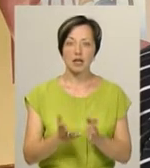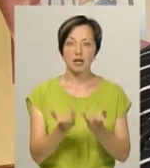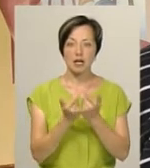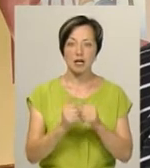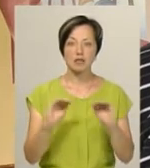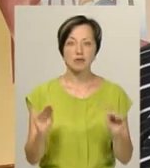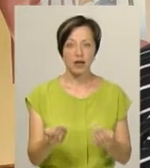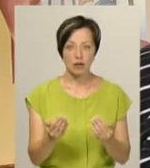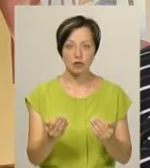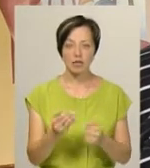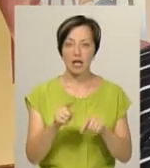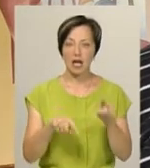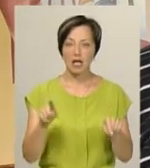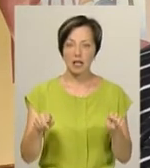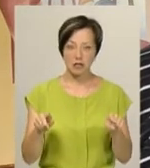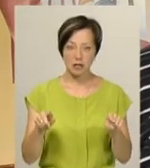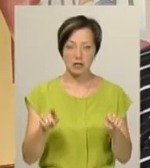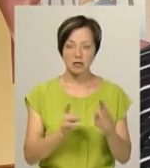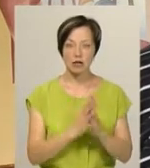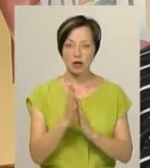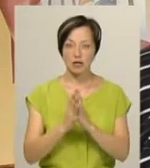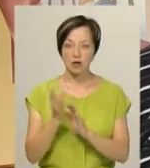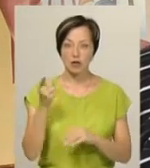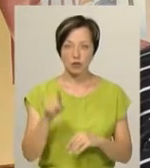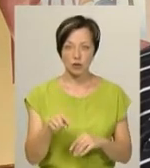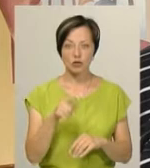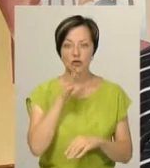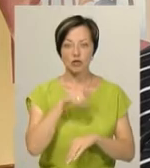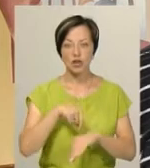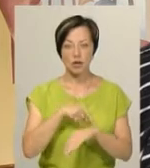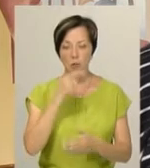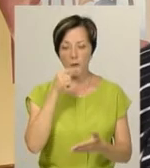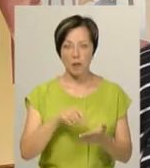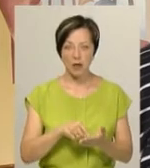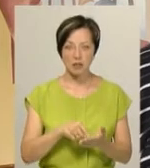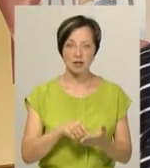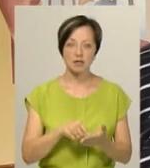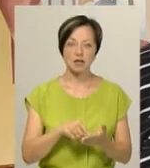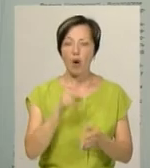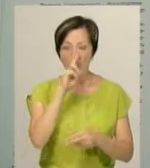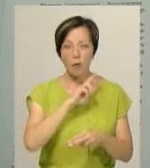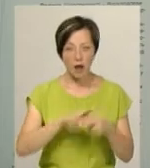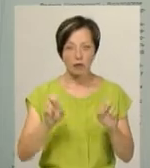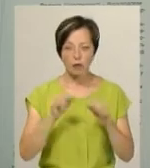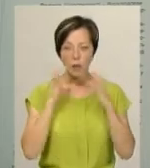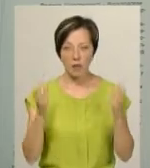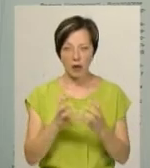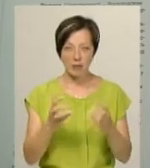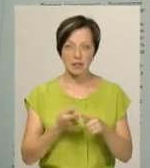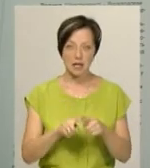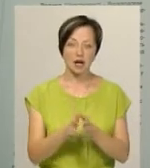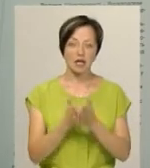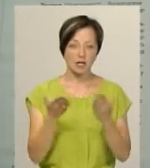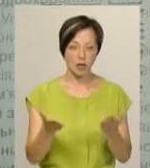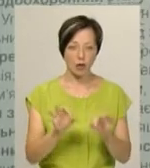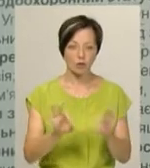зменшується, рослини тугої рідкісні, що вони щасно можуть попасти, їх треба вирігати». Книга «Флора Хмельниччини»,